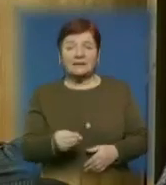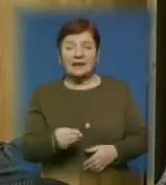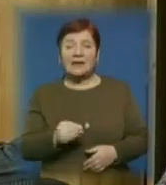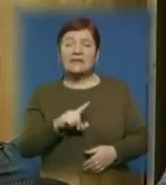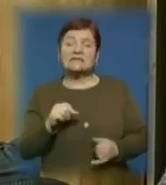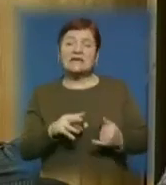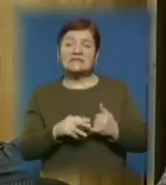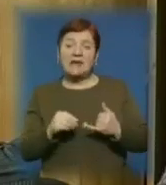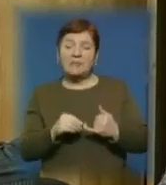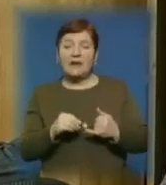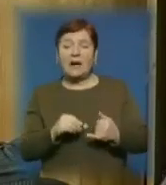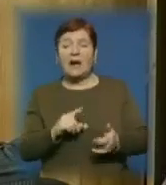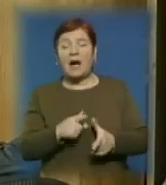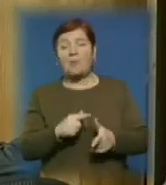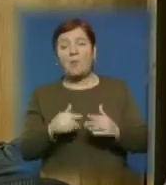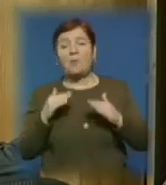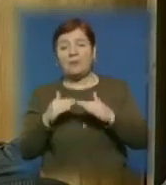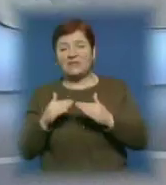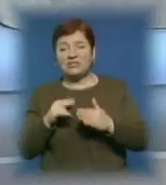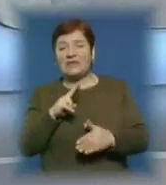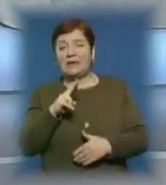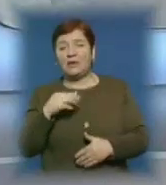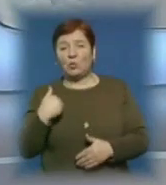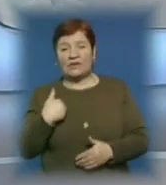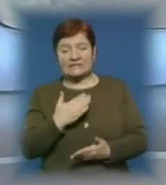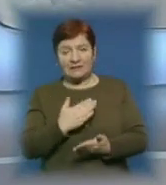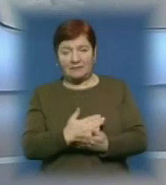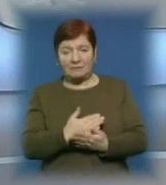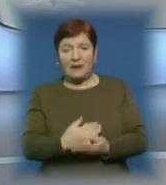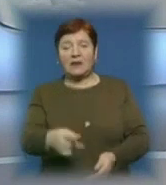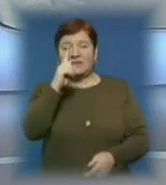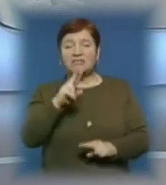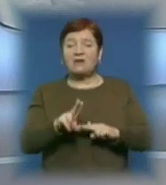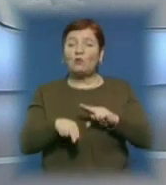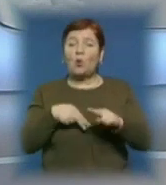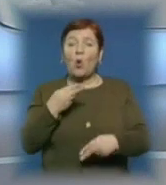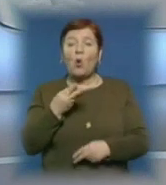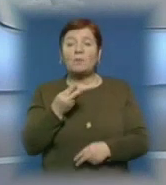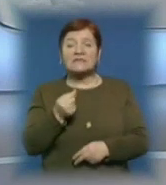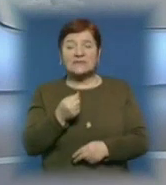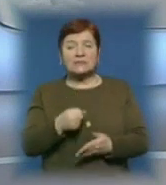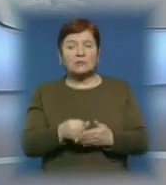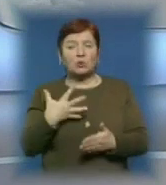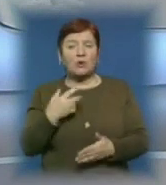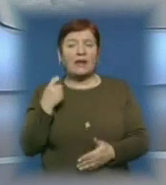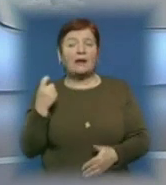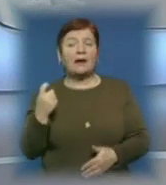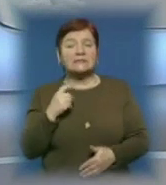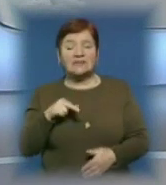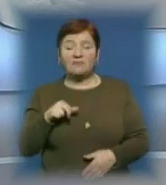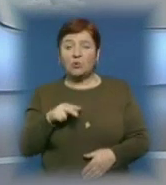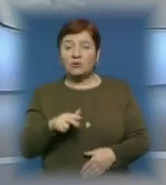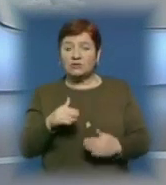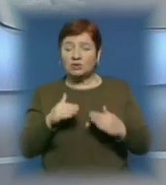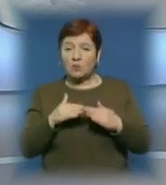землю чи за комунальні приміщення, які в нас є. Державну компенсацію за дорогий газ можна отримати, не виходячи з